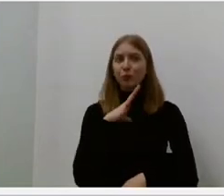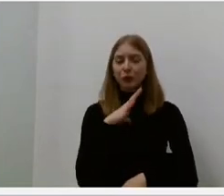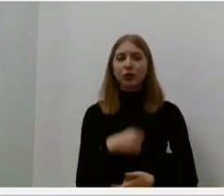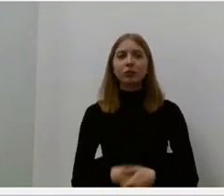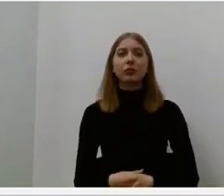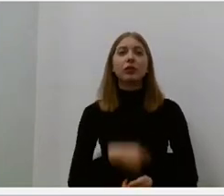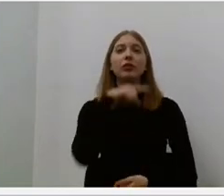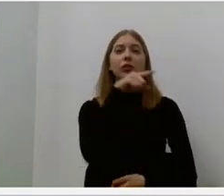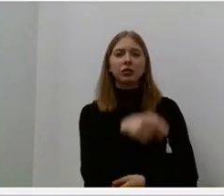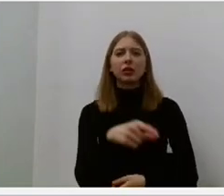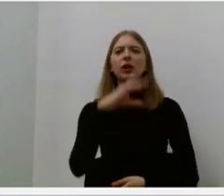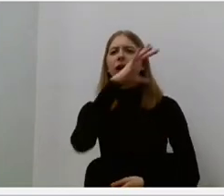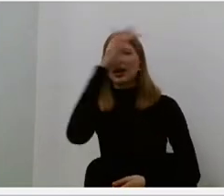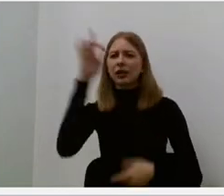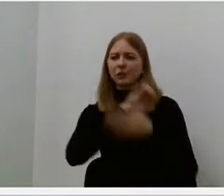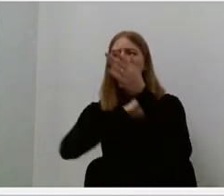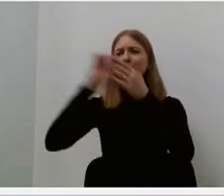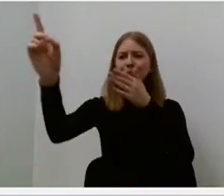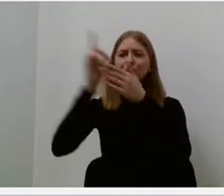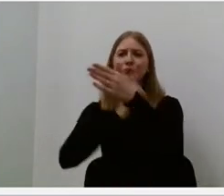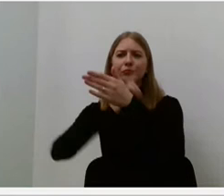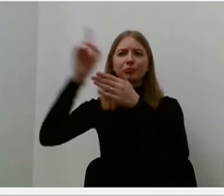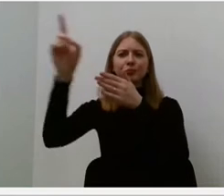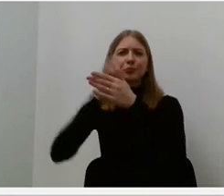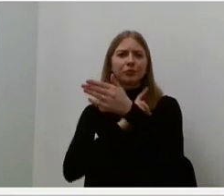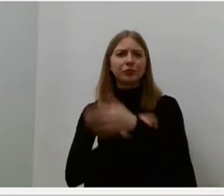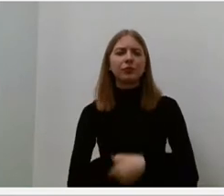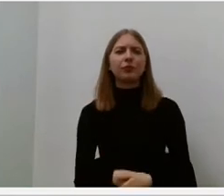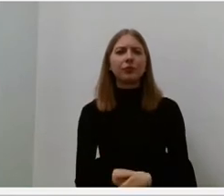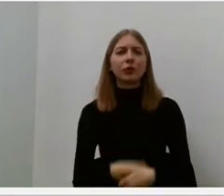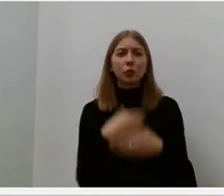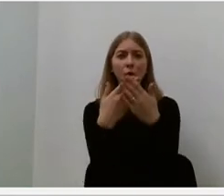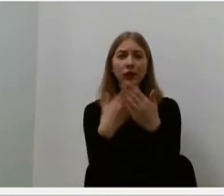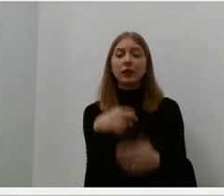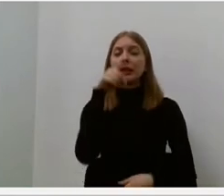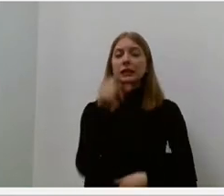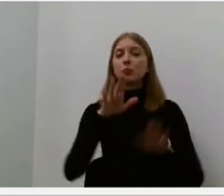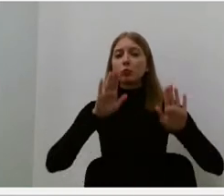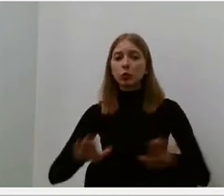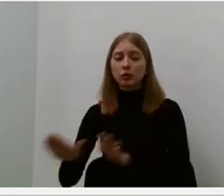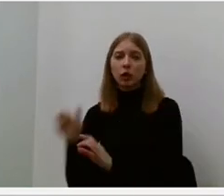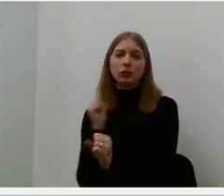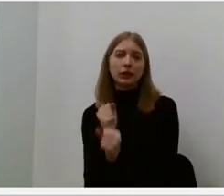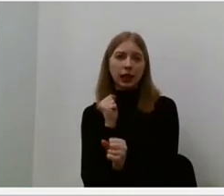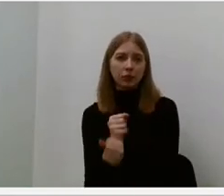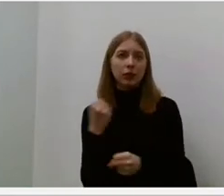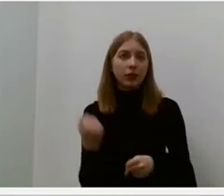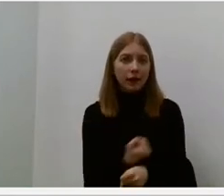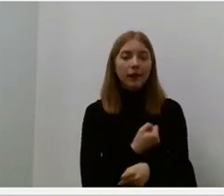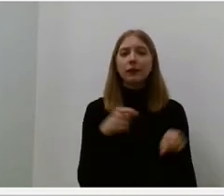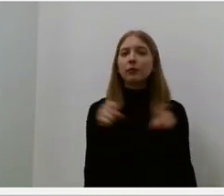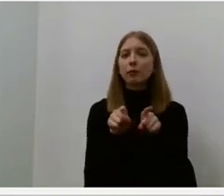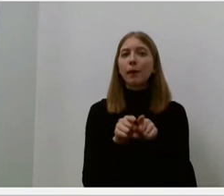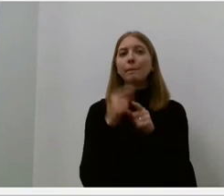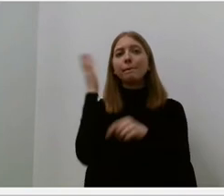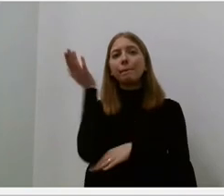sovietų sąjungo, kad dangėjai reikėjo dirbti muziejuose. Taip pat jį skaitė paskaitą, skaitė ne